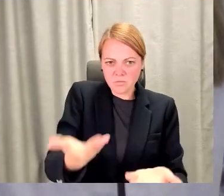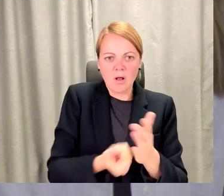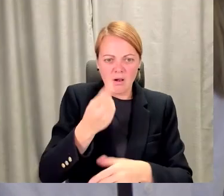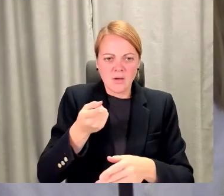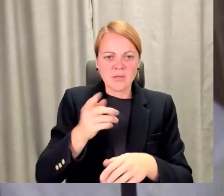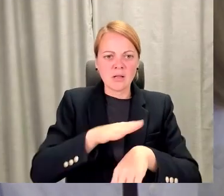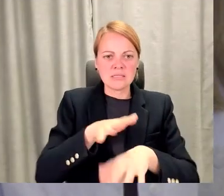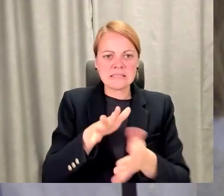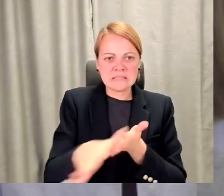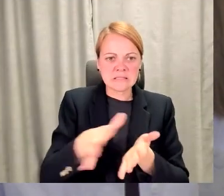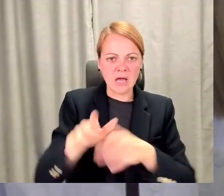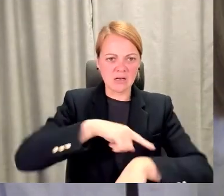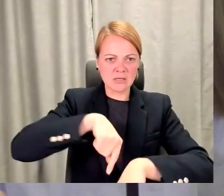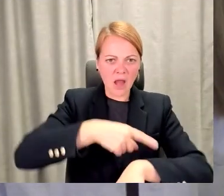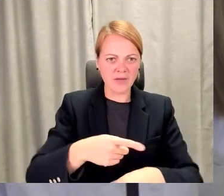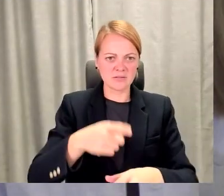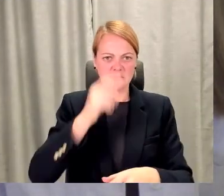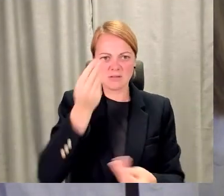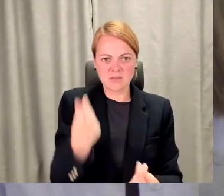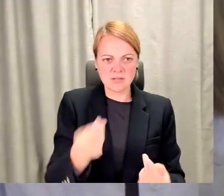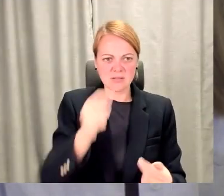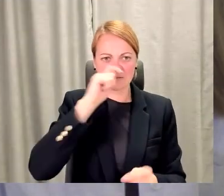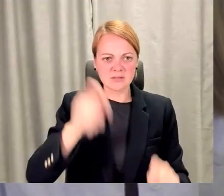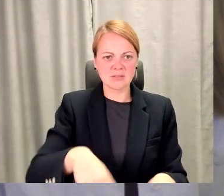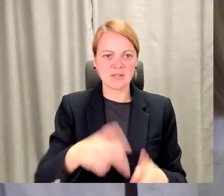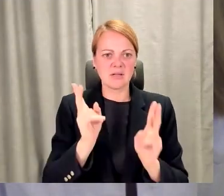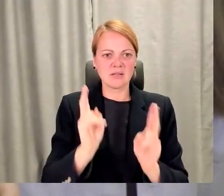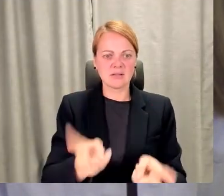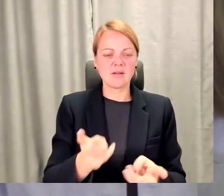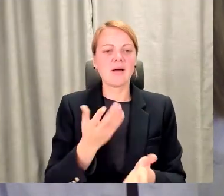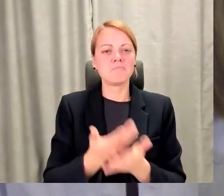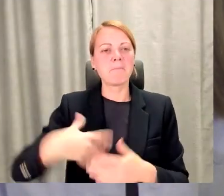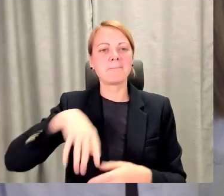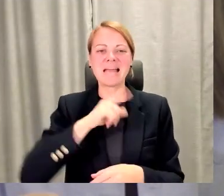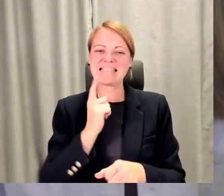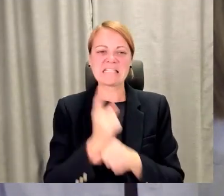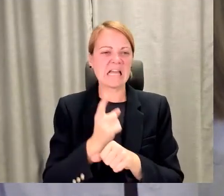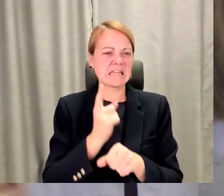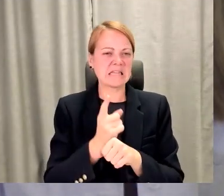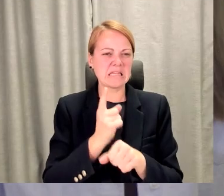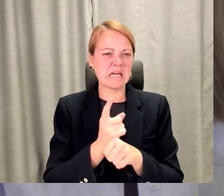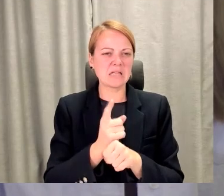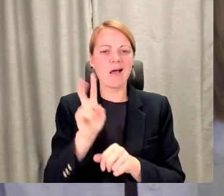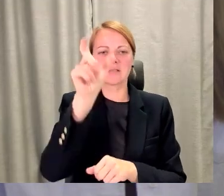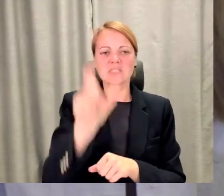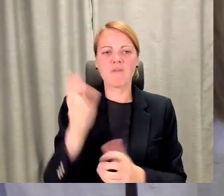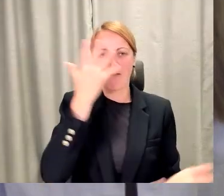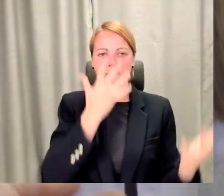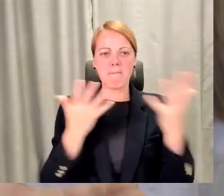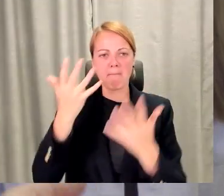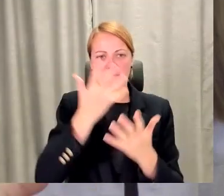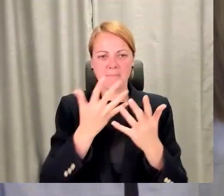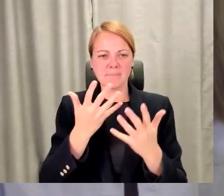maksātāju resursu. tagad ir, manuprāt, tur ir tas stāsts, ka mēs nedrīkstam arī, ja cilvēks ir apmaldījies kaut kādā brīdī mēģinot turklāt,